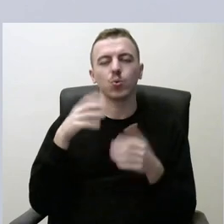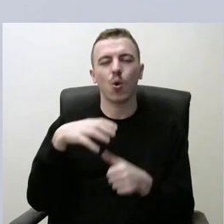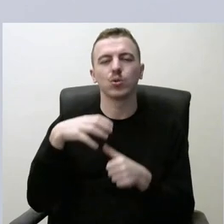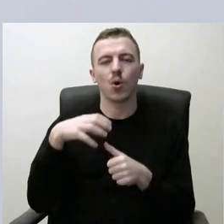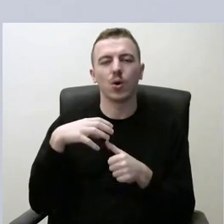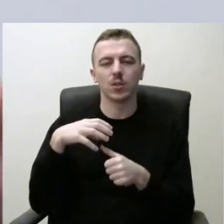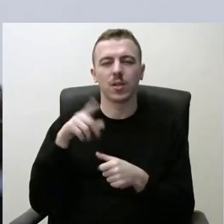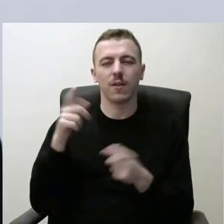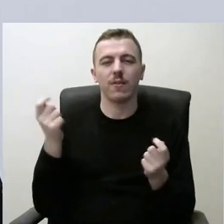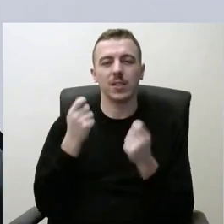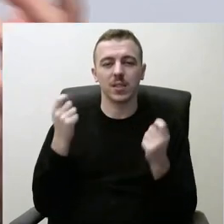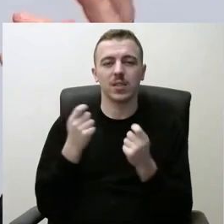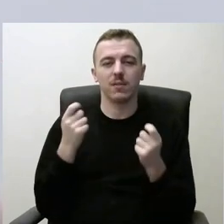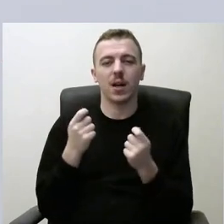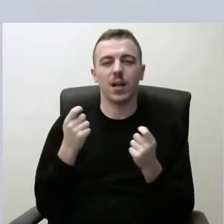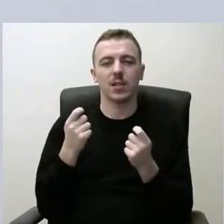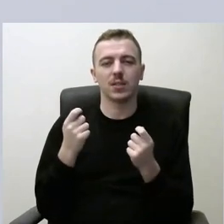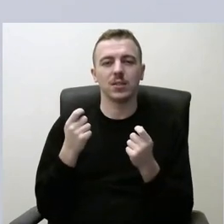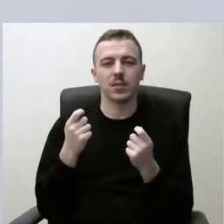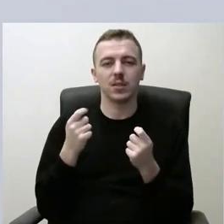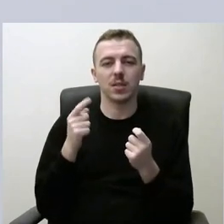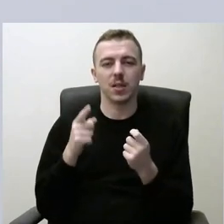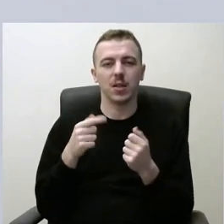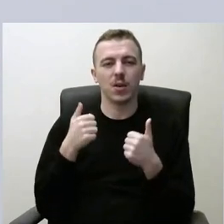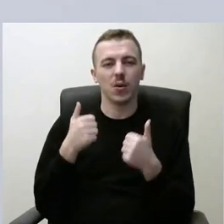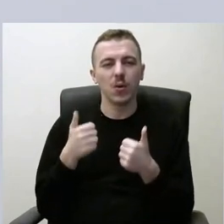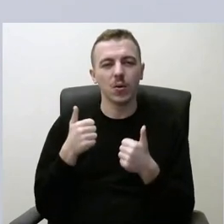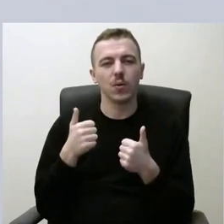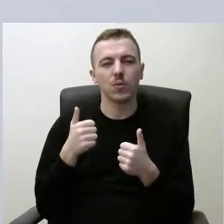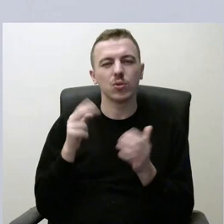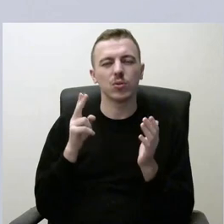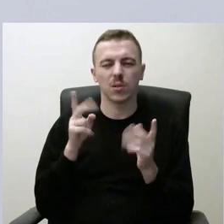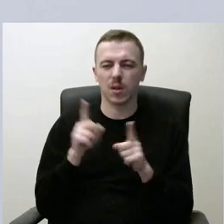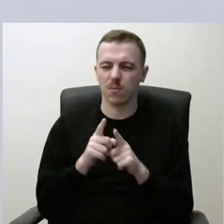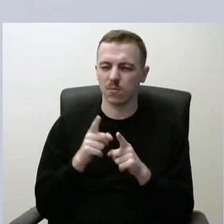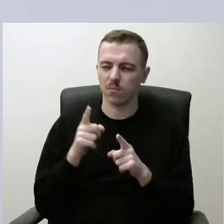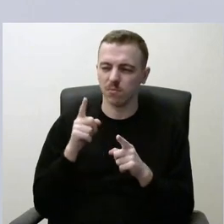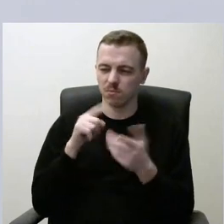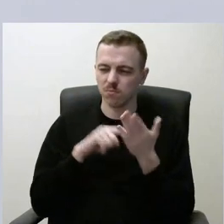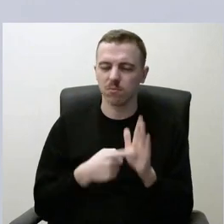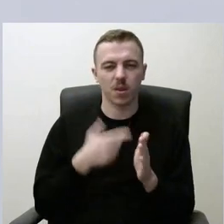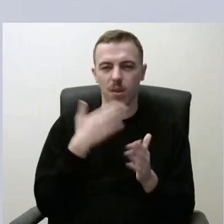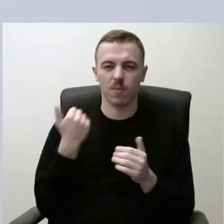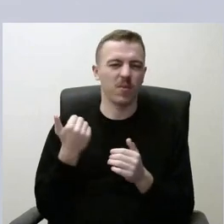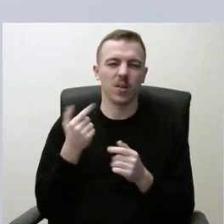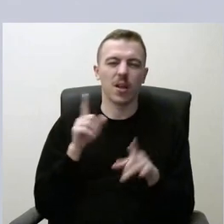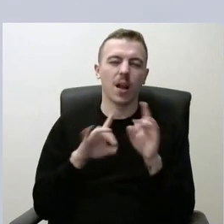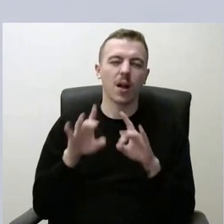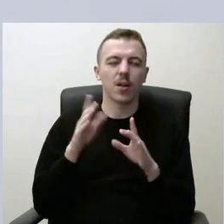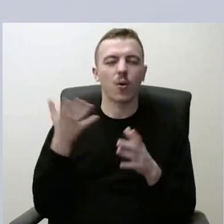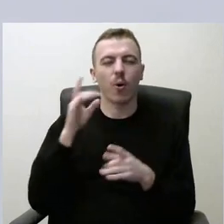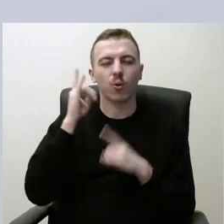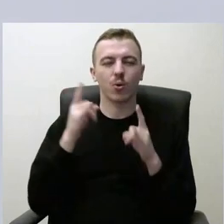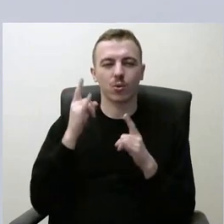šitas festivalis paliko kažkokį iš tikrųjų ženklų pėtsaką, daugiau tai buvo tokie lozunginiai triukšminiai dalykai,